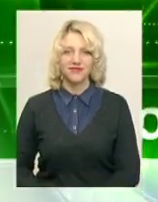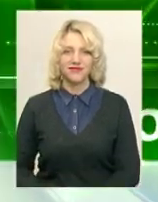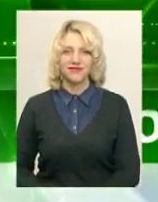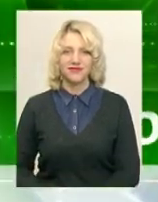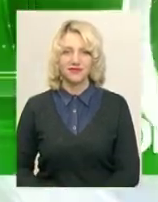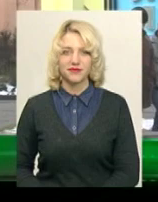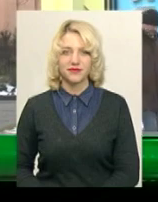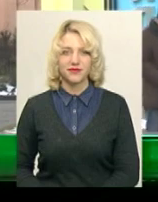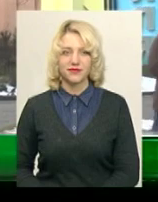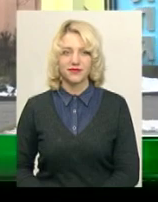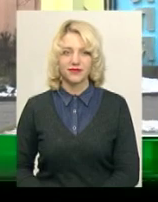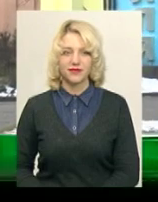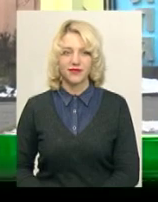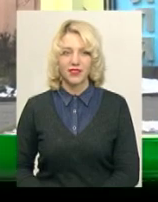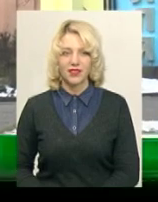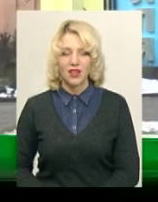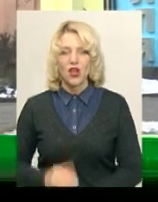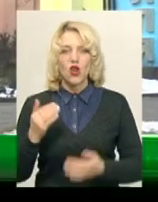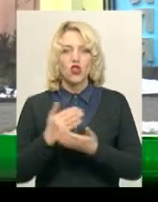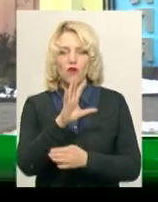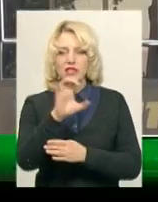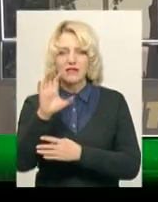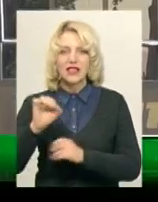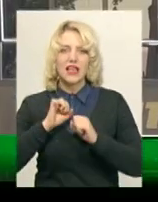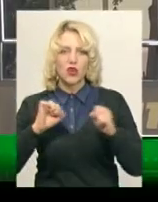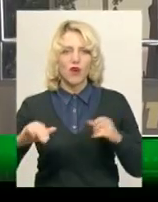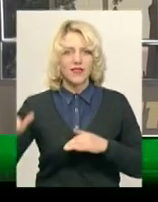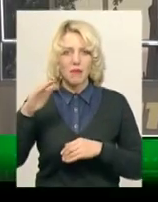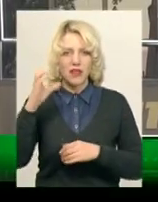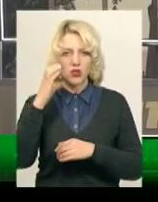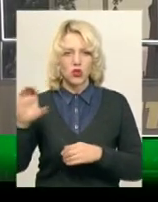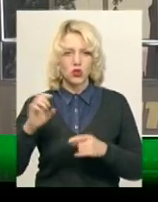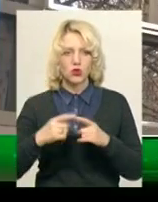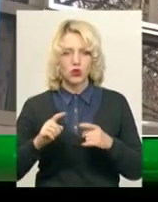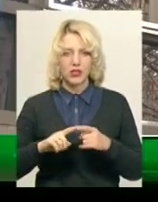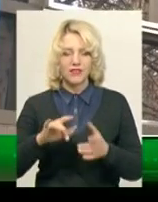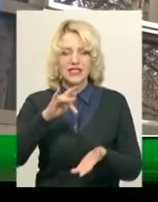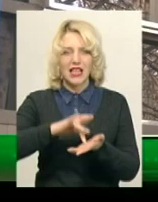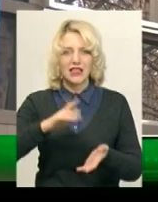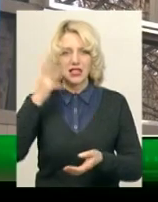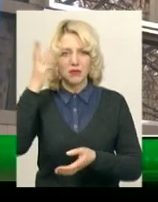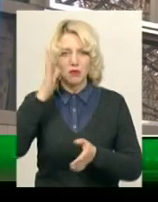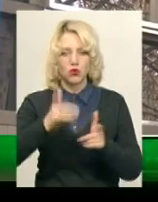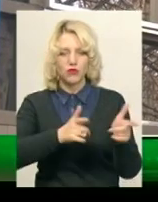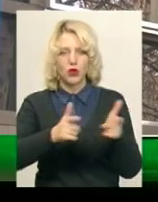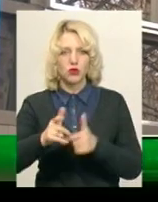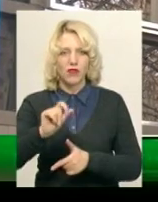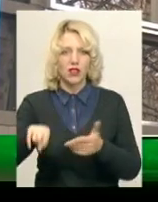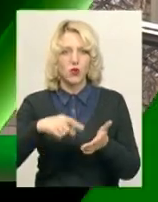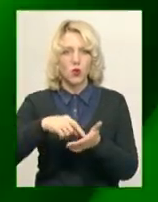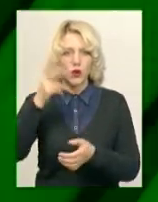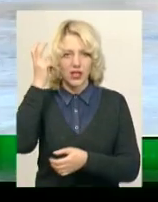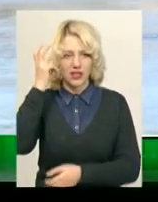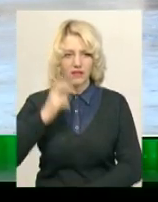Музика Нові світлини героїв Небесної сотні з одноіменного меморіалу в центрі Хмельницького виготовлятимуть у Києві.